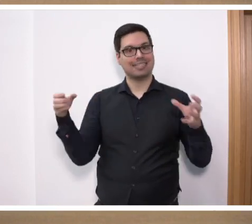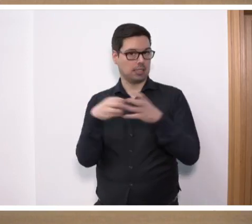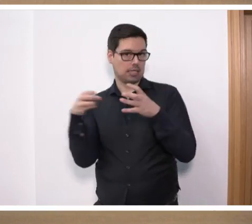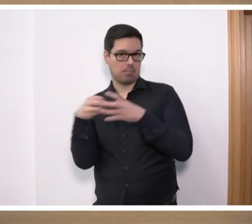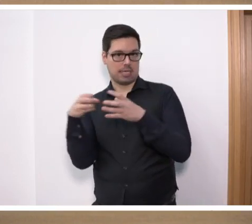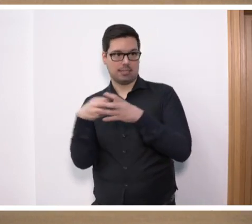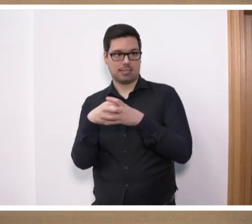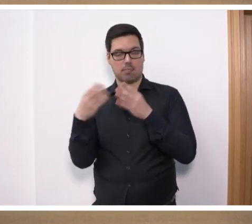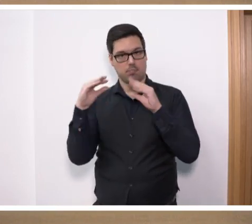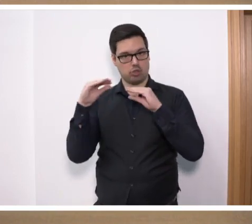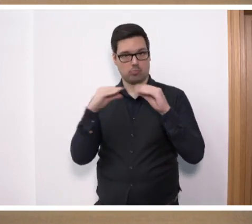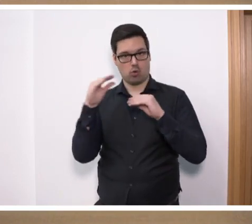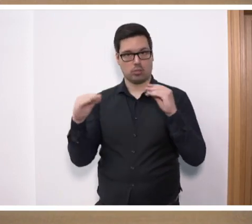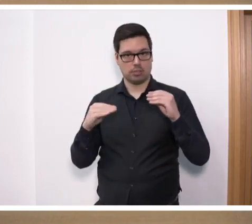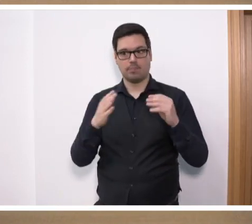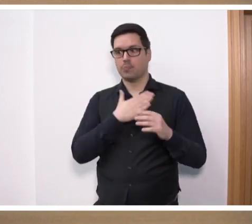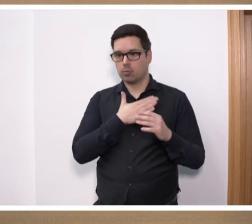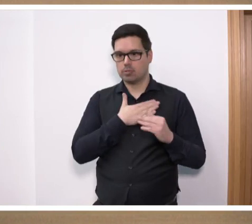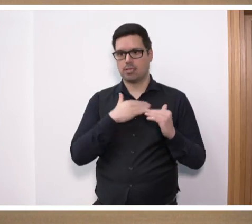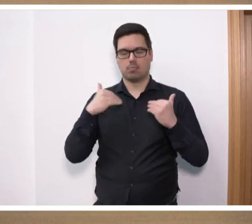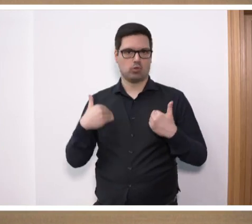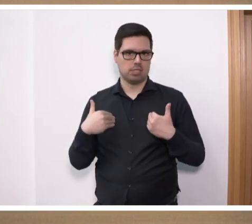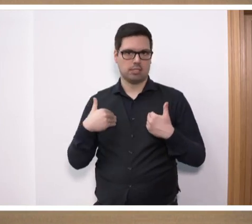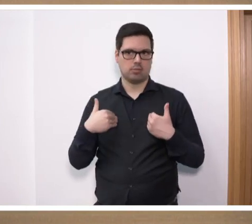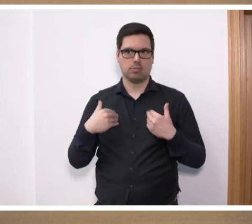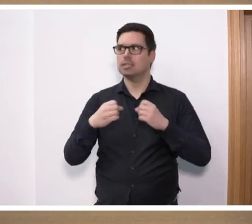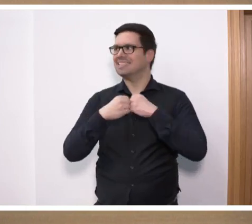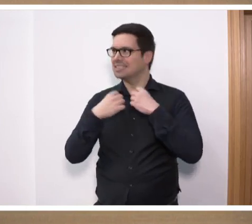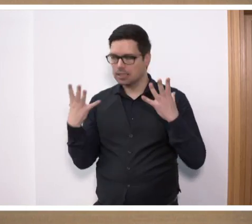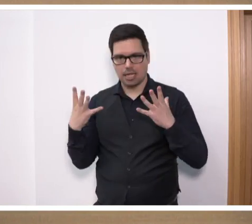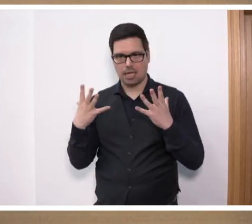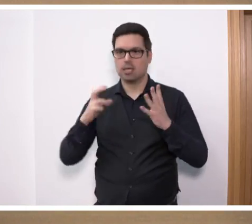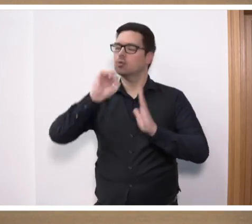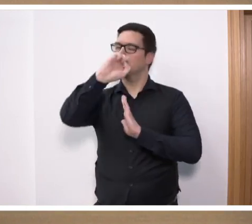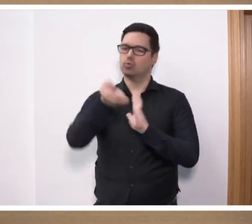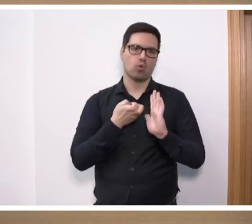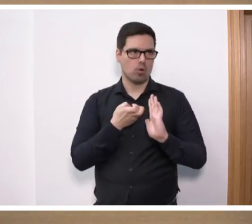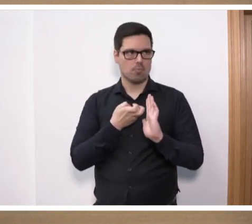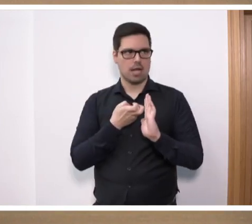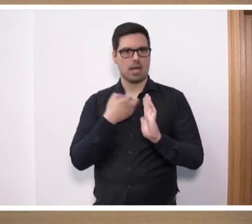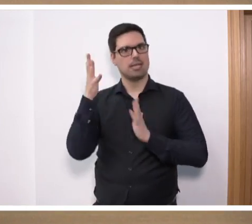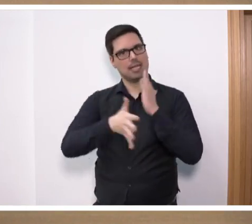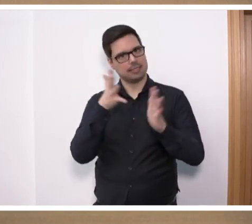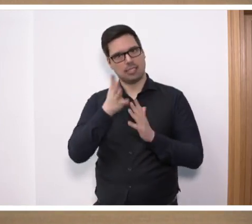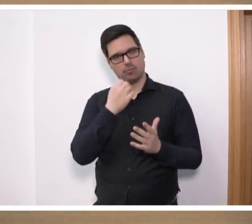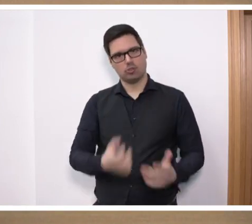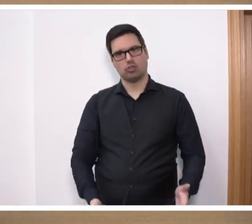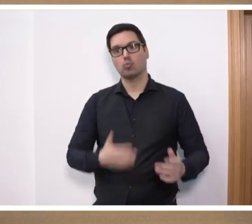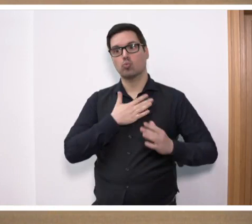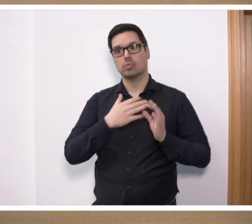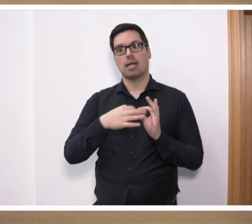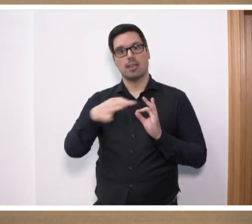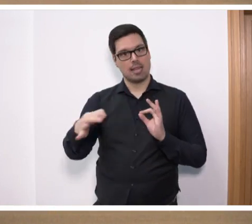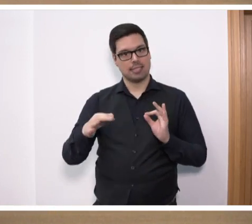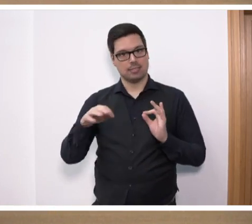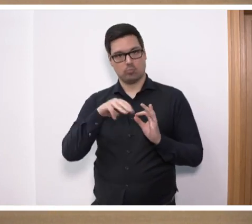besprochen. Unsere Position, die ist völlig klar, ich will sie aber auch noch mal vertonen. Unser Leitmotiv